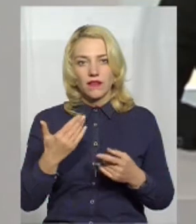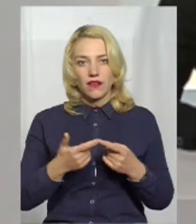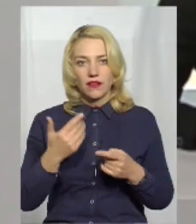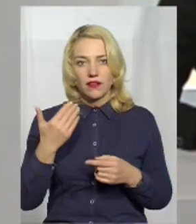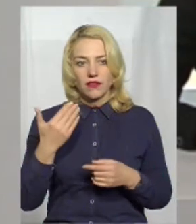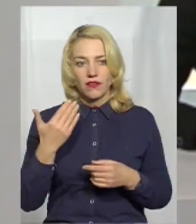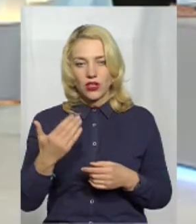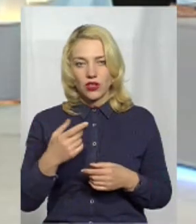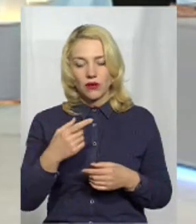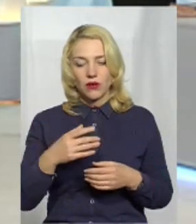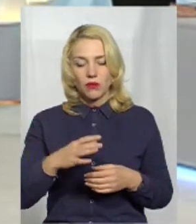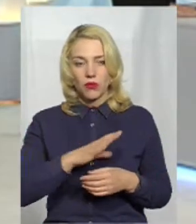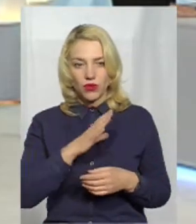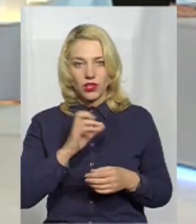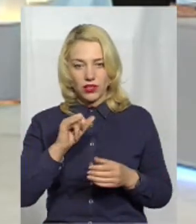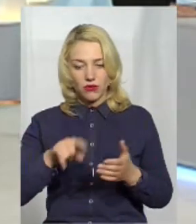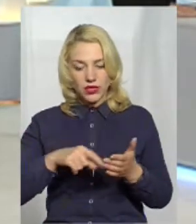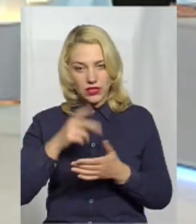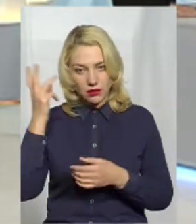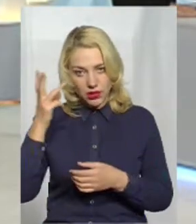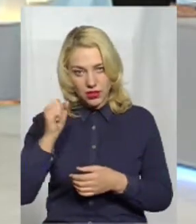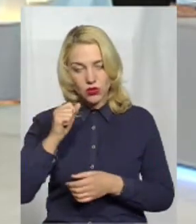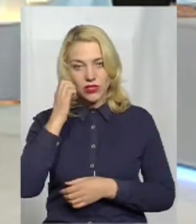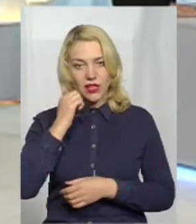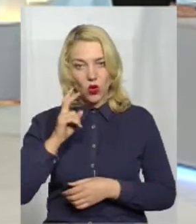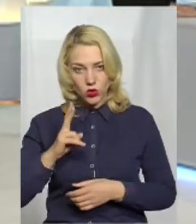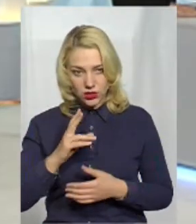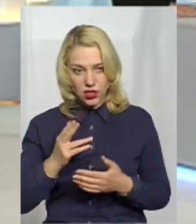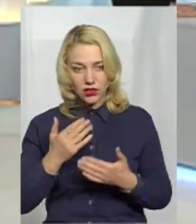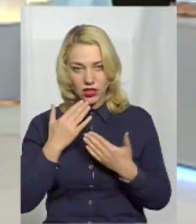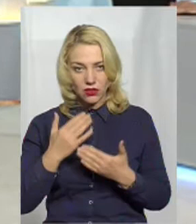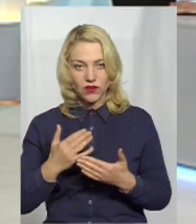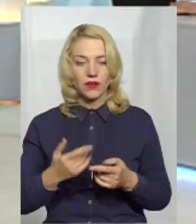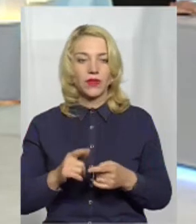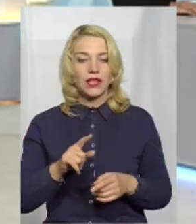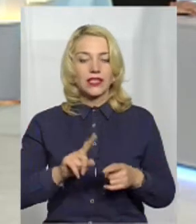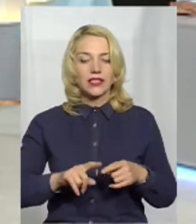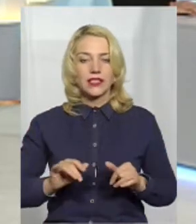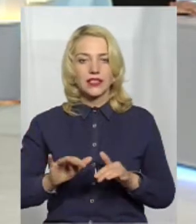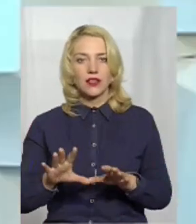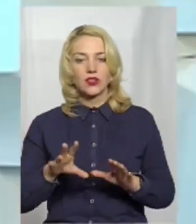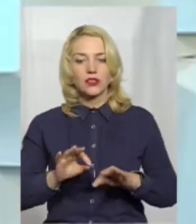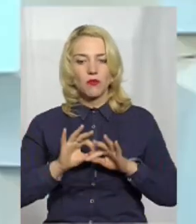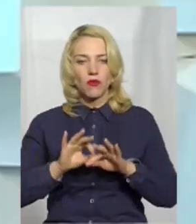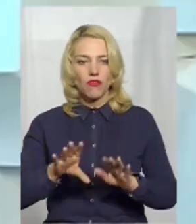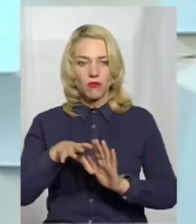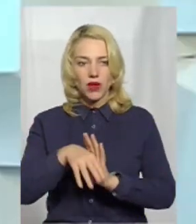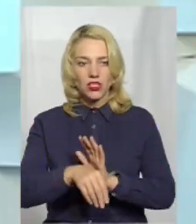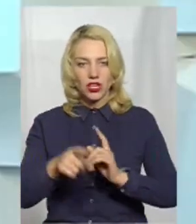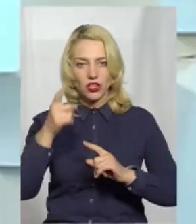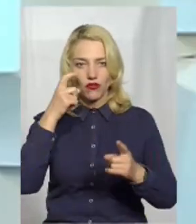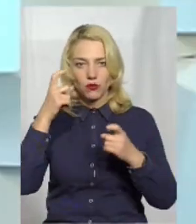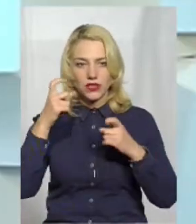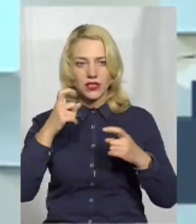забуваєте не тільки Хомельницьку, воно ще в Старокосимтинові. Ну, треба сказати, що цей захід проводився в межах інформаційної